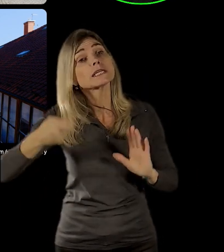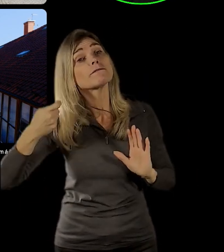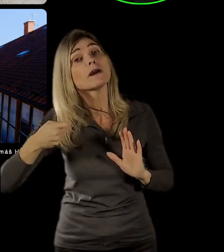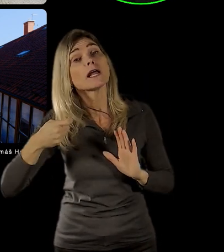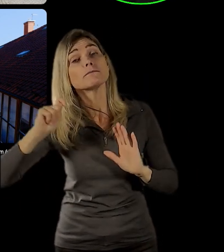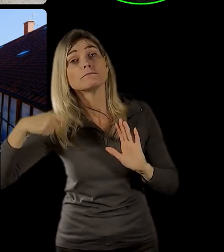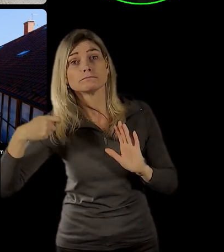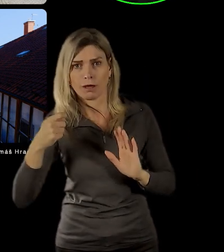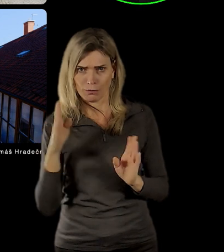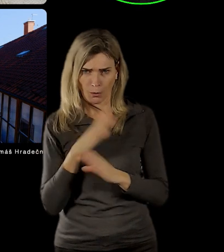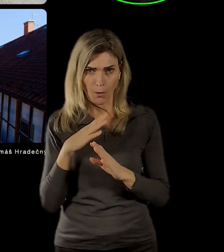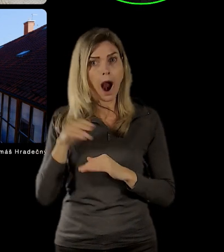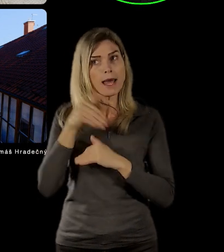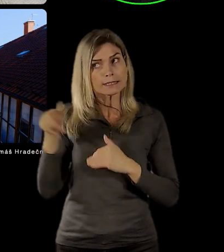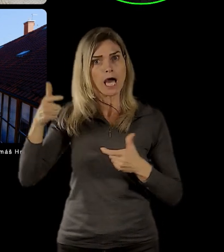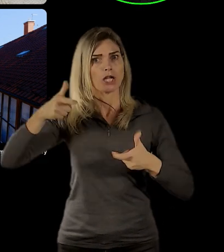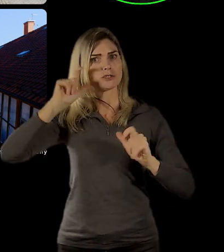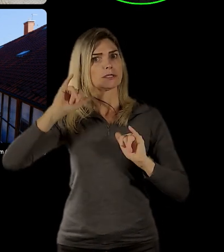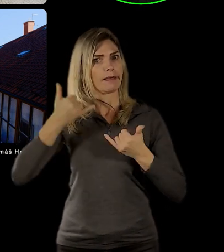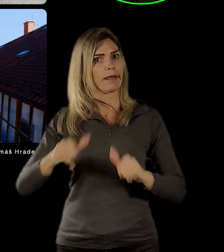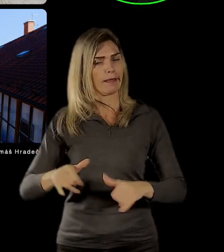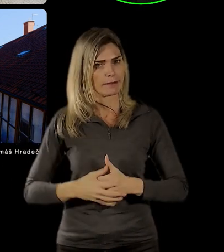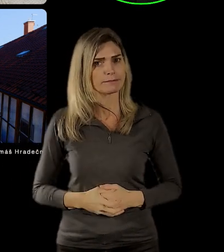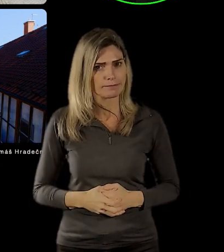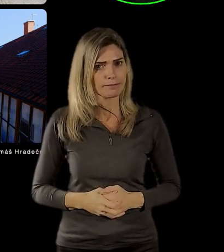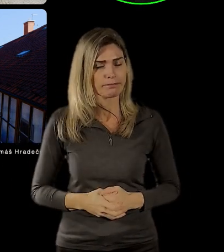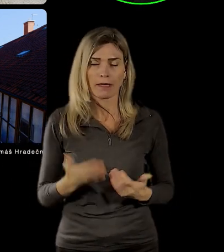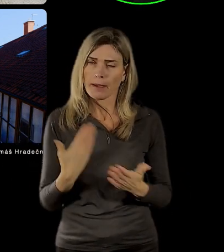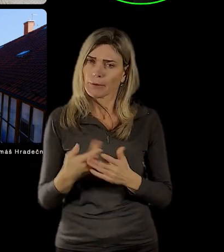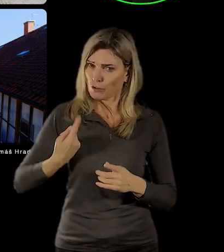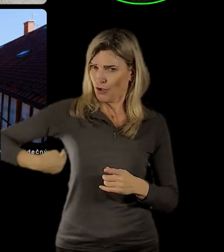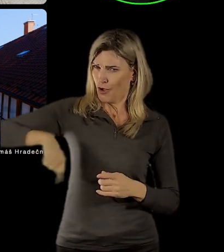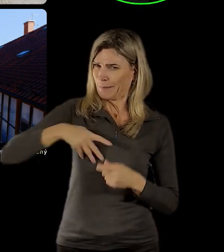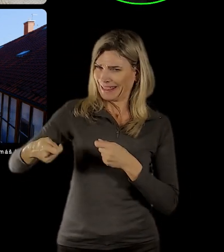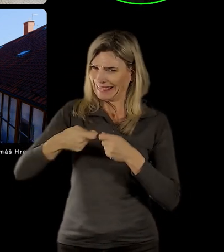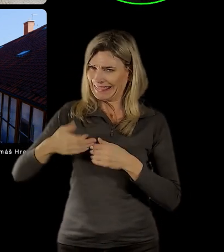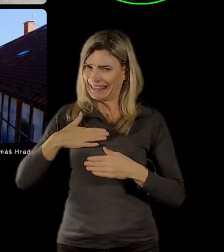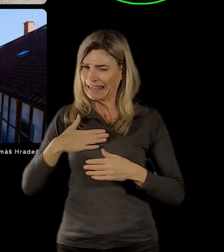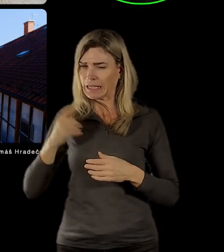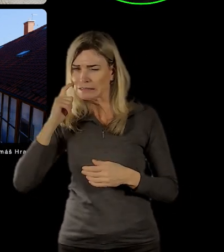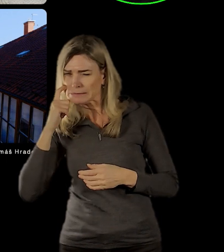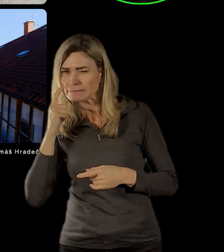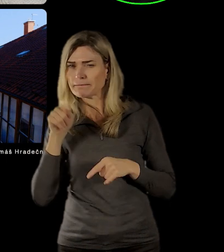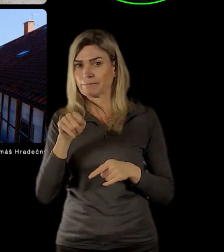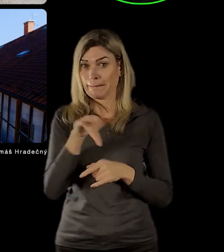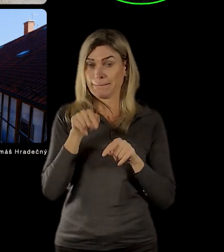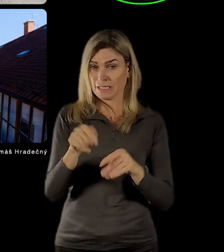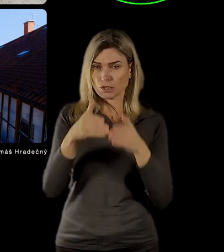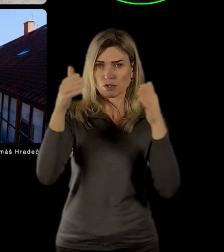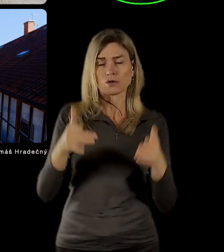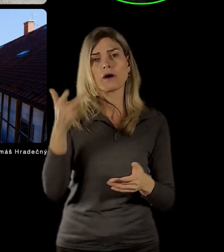my jsme vlastně stáli před úkolem, jak se s